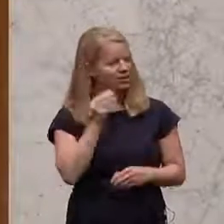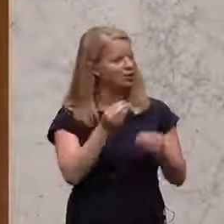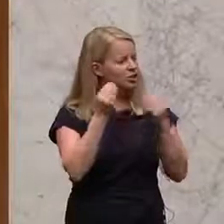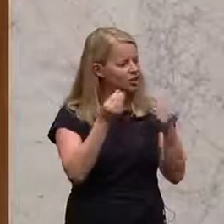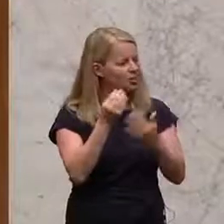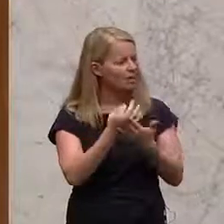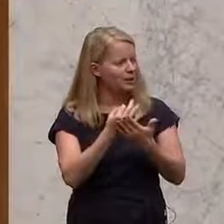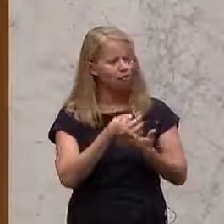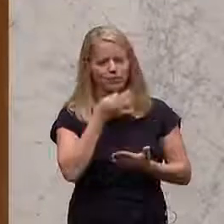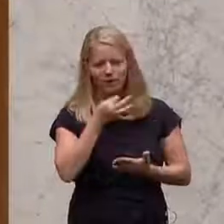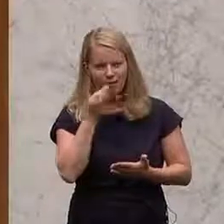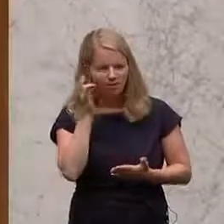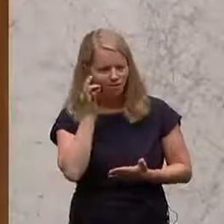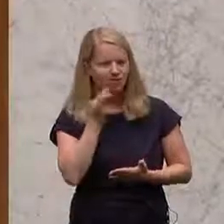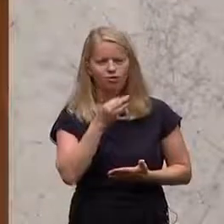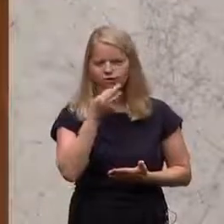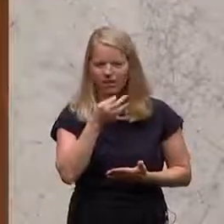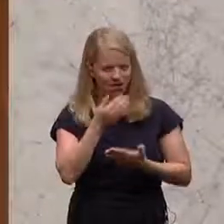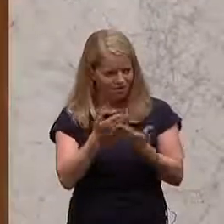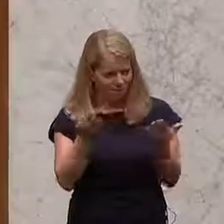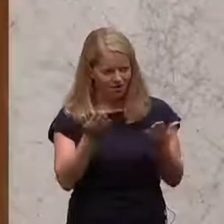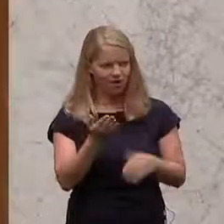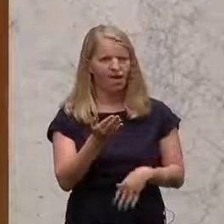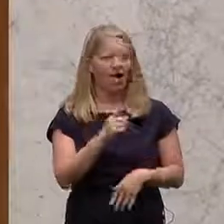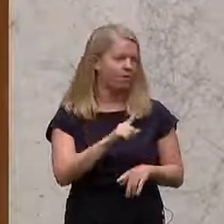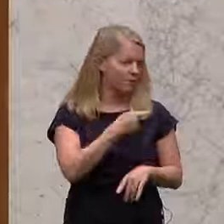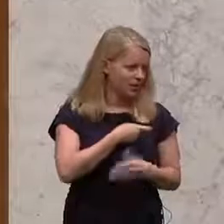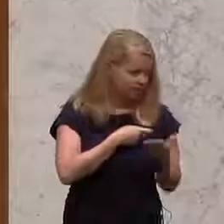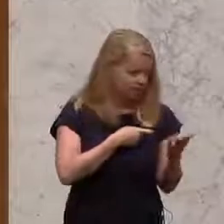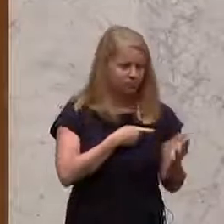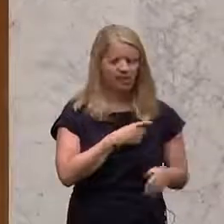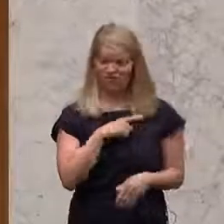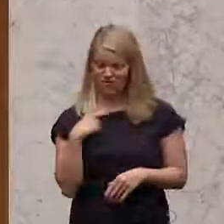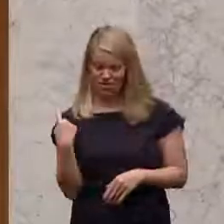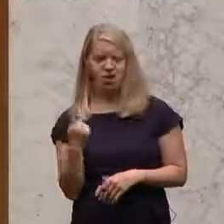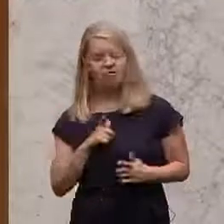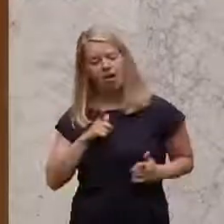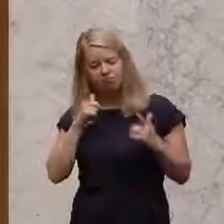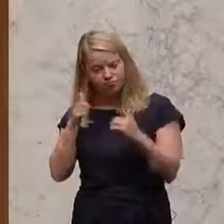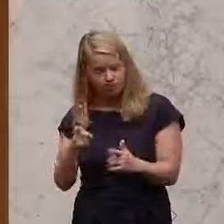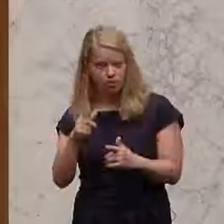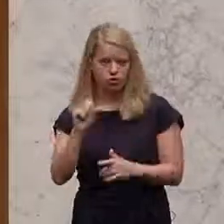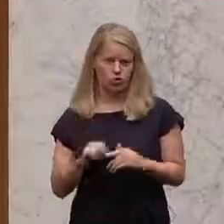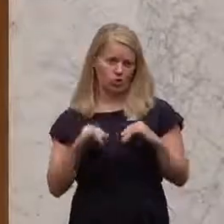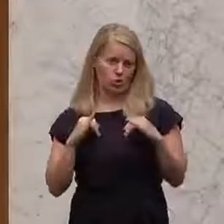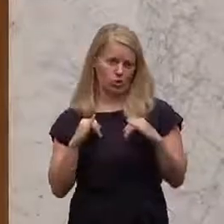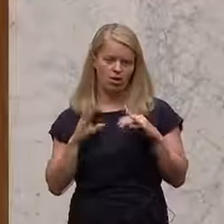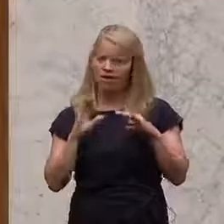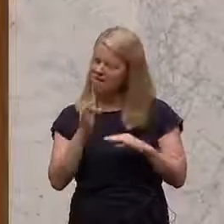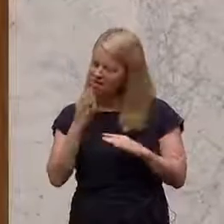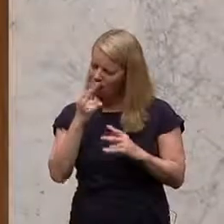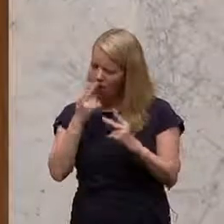und Bildungssprecher der anderen Parteien, wir waren in Südtirol. Wir haben uns das dort angeschaut. Wir Grüne waren übrigens mehrfach mit